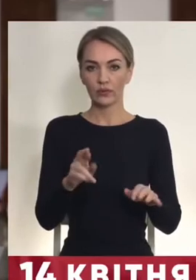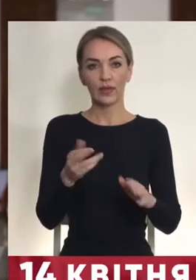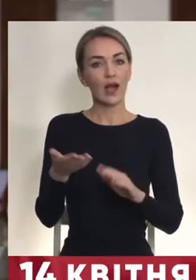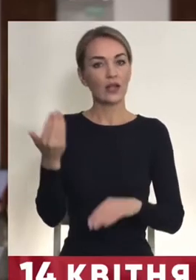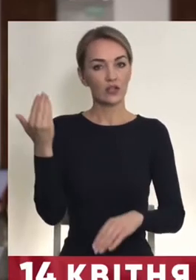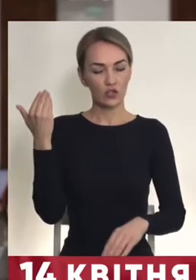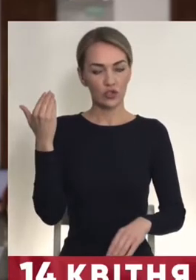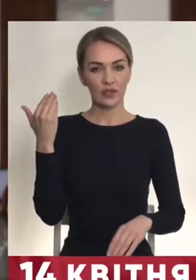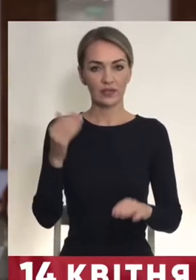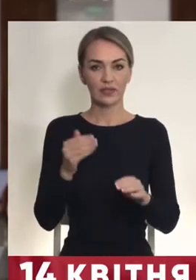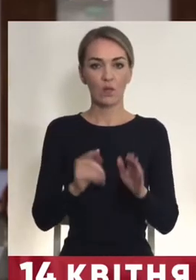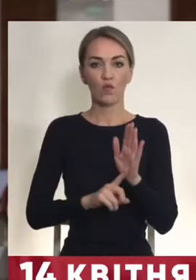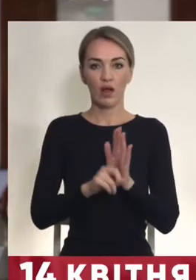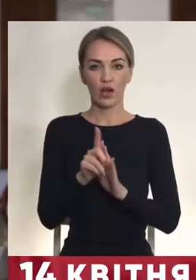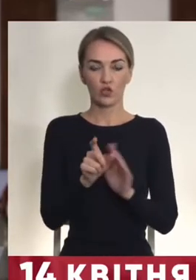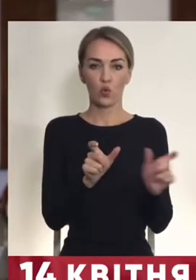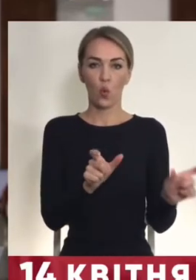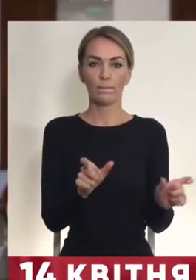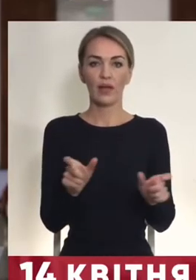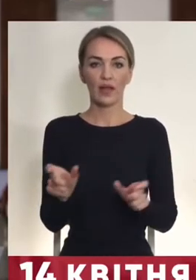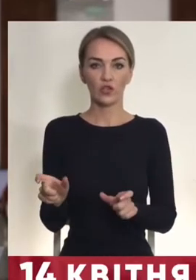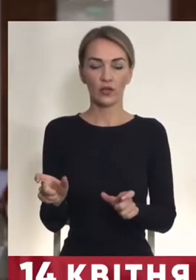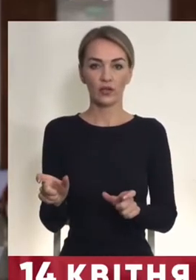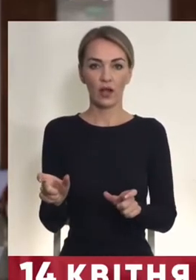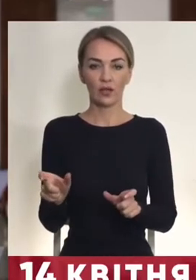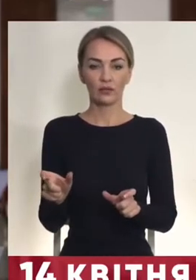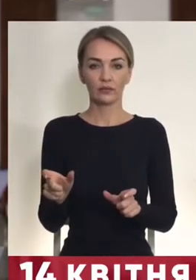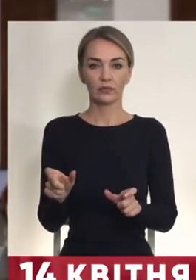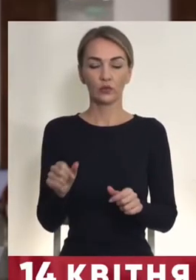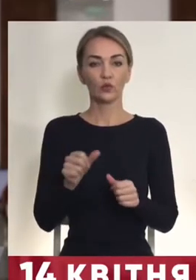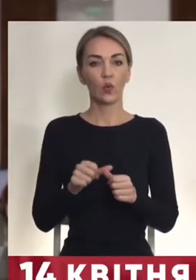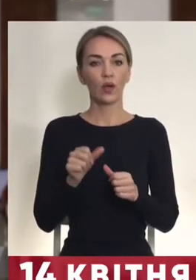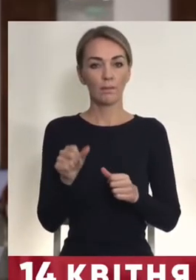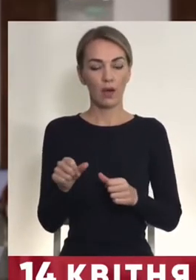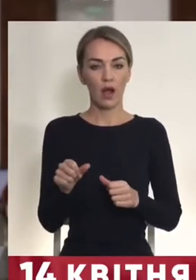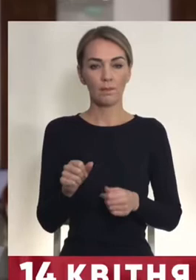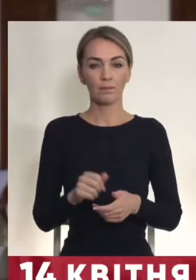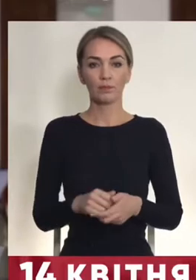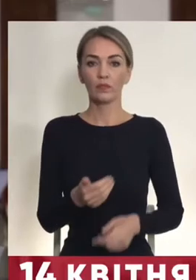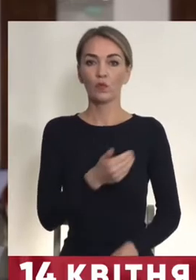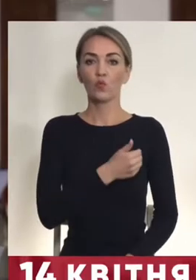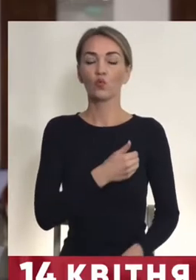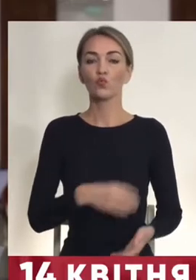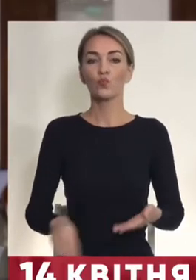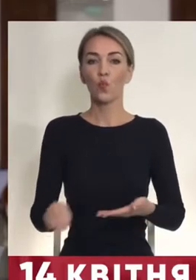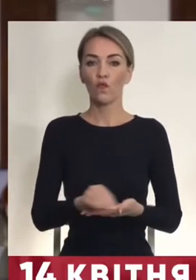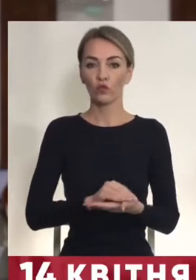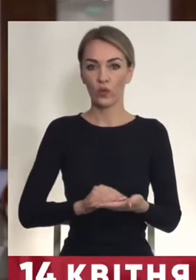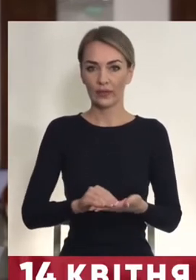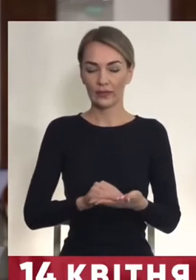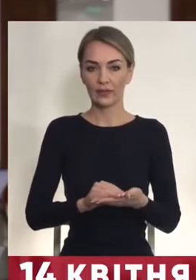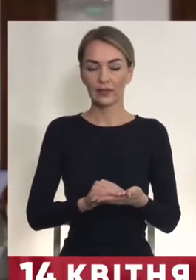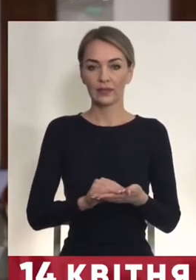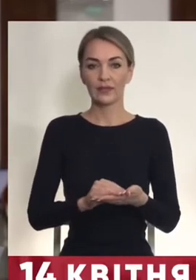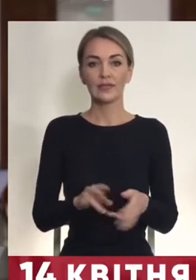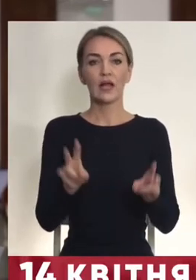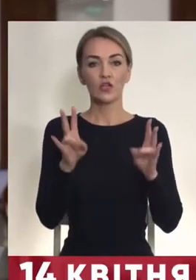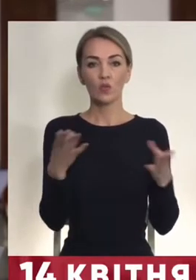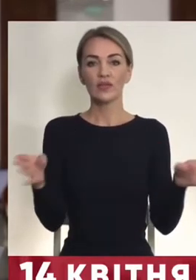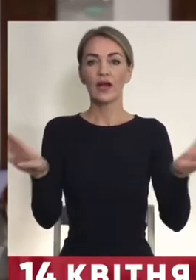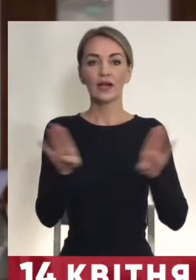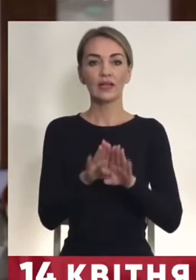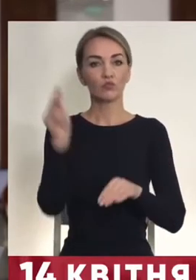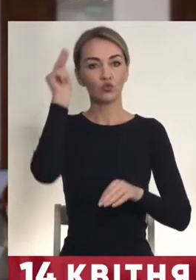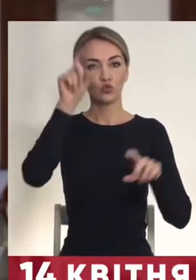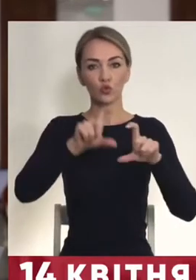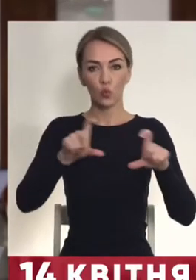запроваджені обмеження. Зокрема, хочу повторити, залишайте закритими всі